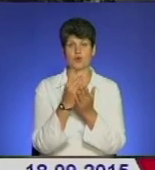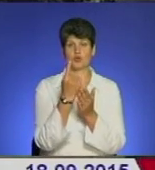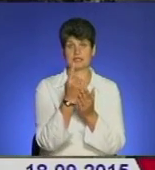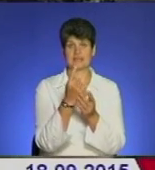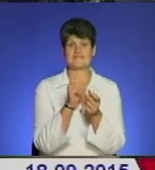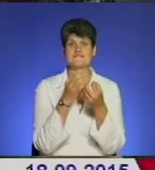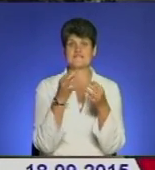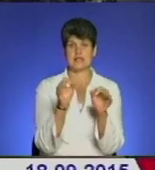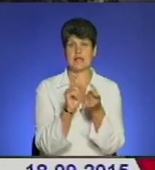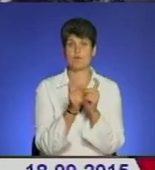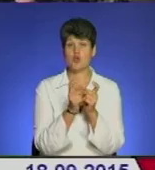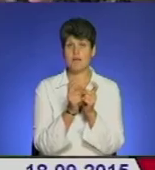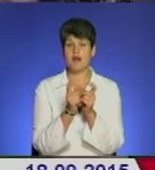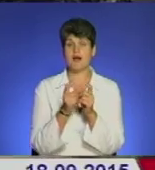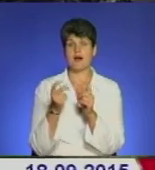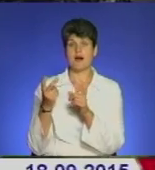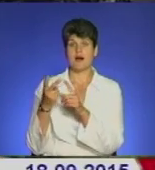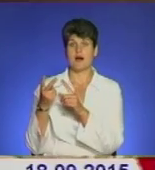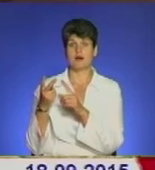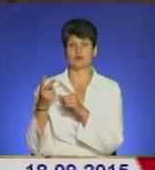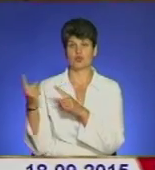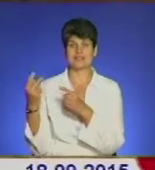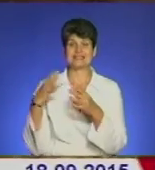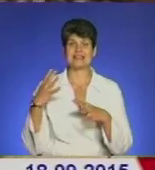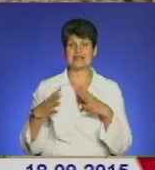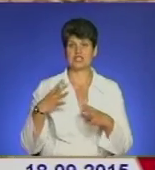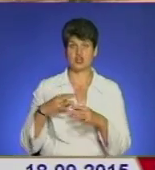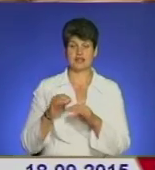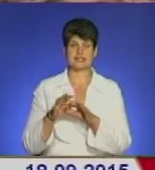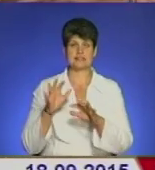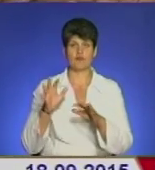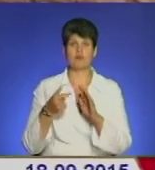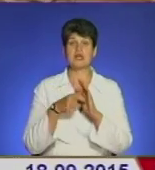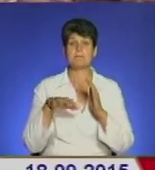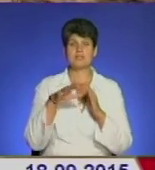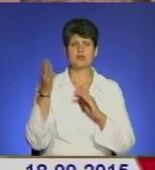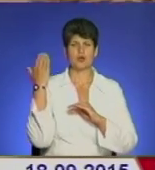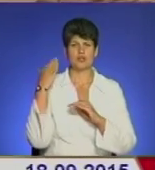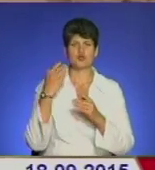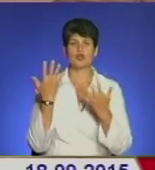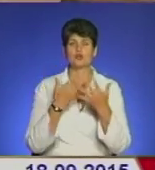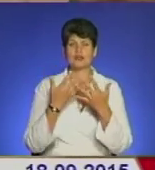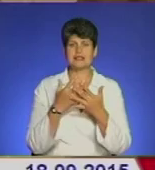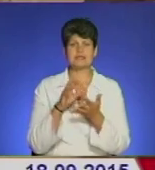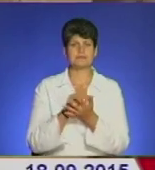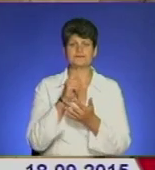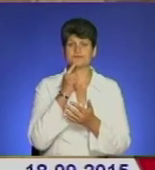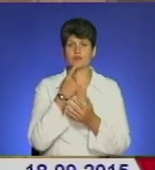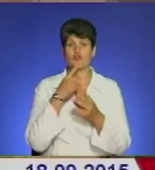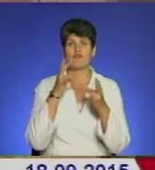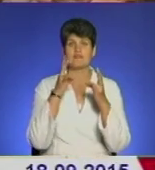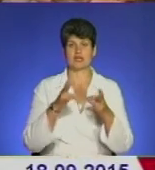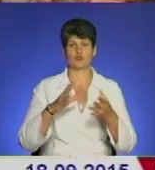вільної боротьби і інший зал є тренажерний зал. Однак у приміщенні колишнього кінотеатру займатися складно, воно у